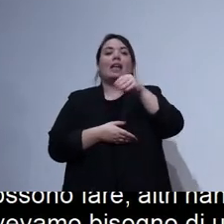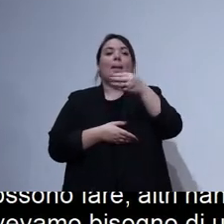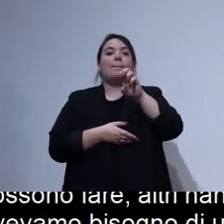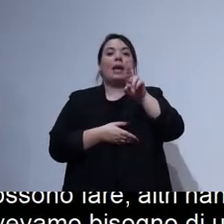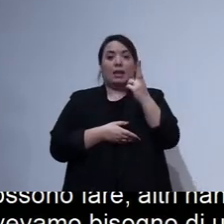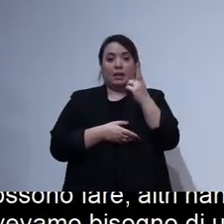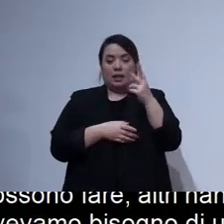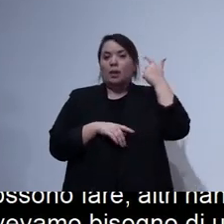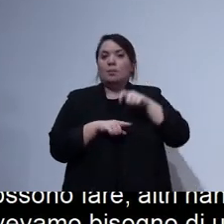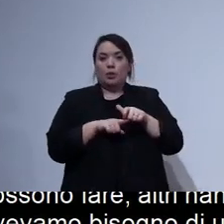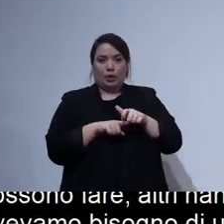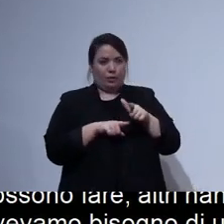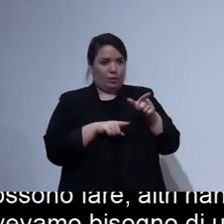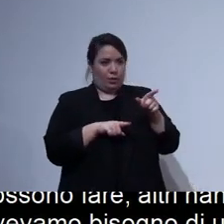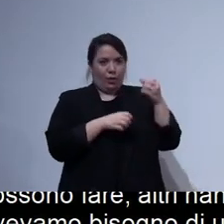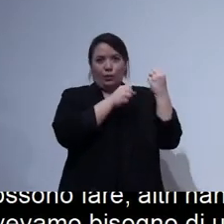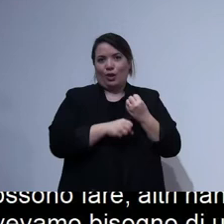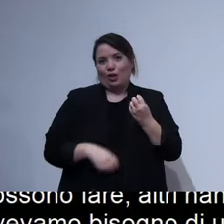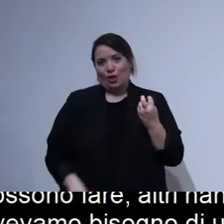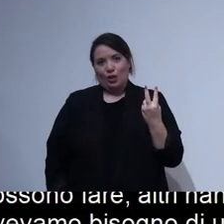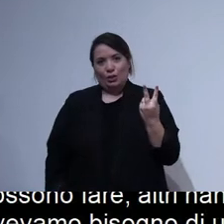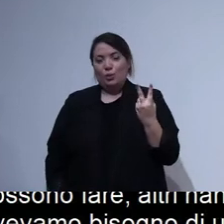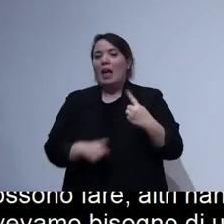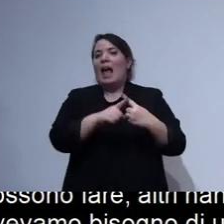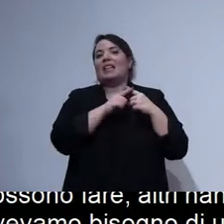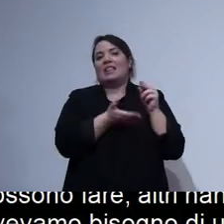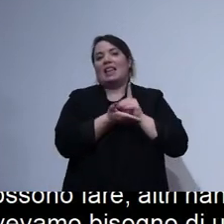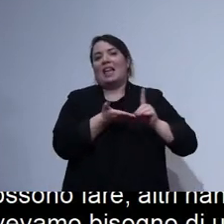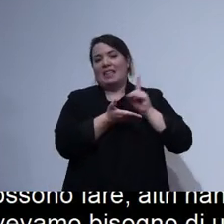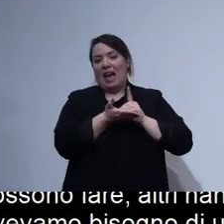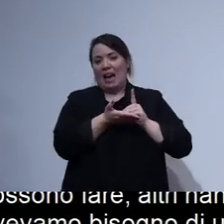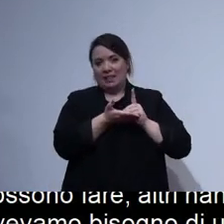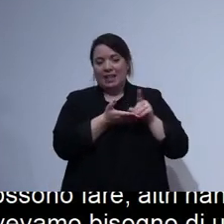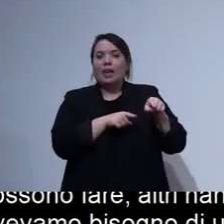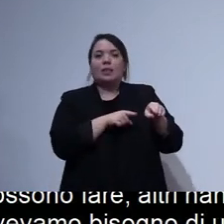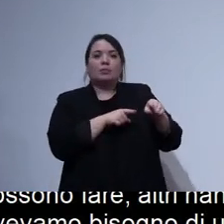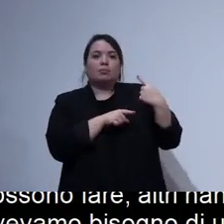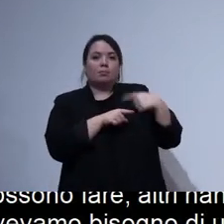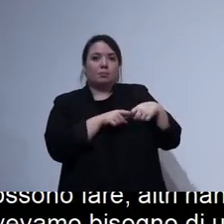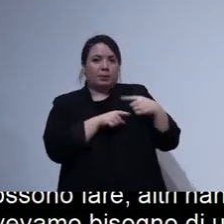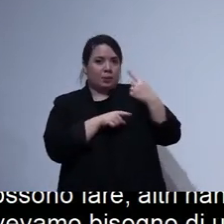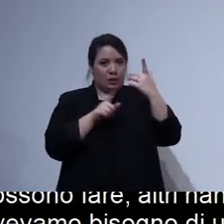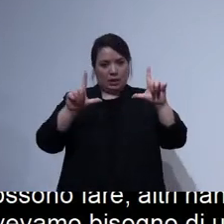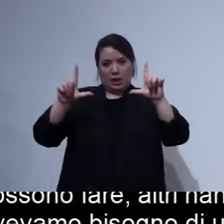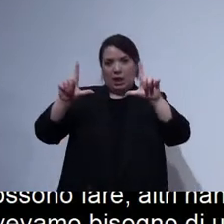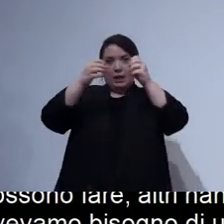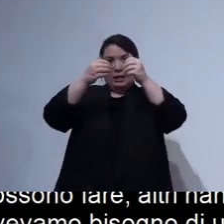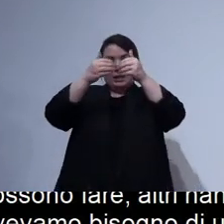fondatori sono due ex designer, quindi dall'immagine del sito e